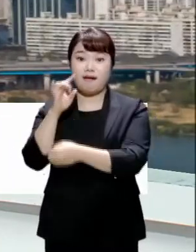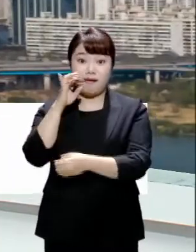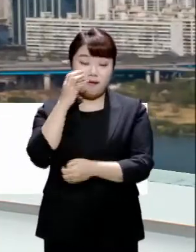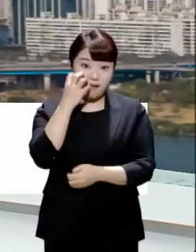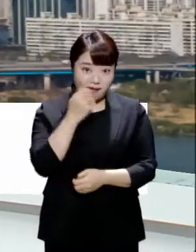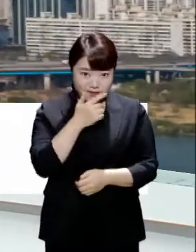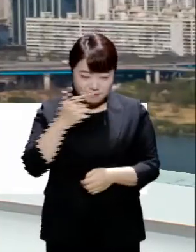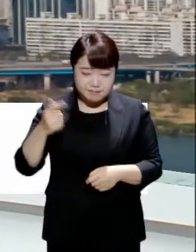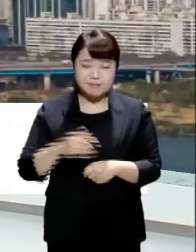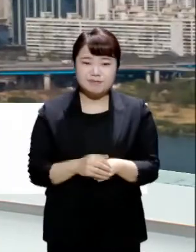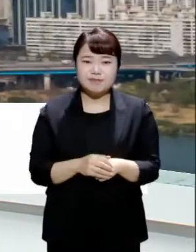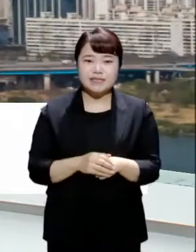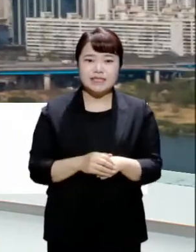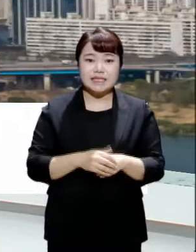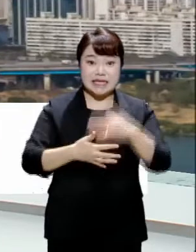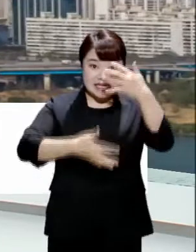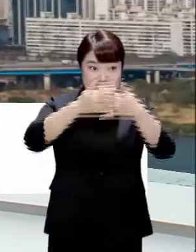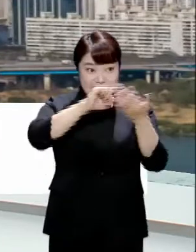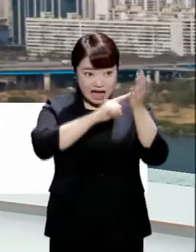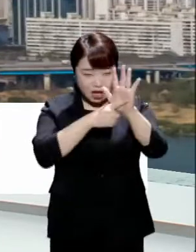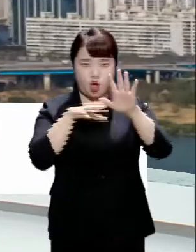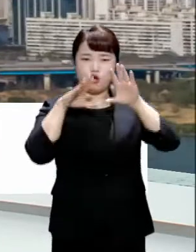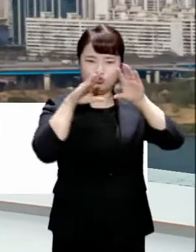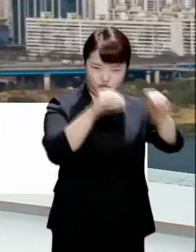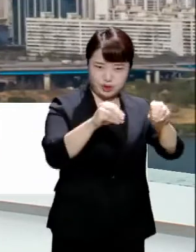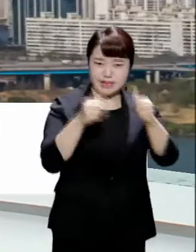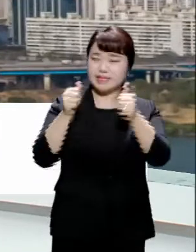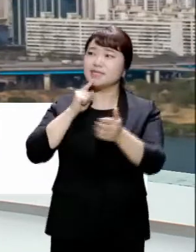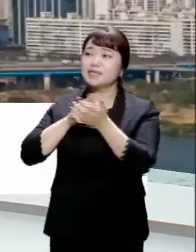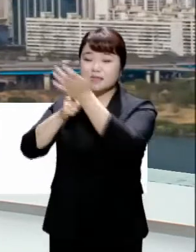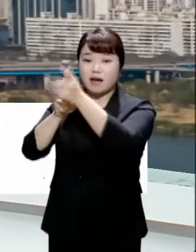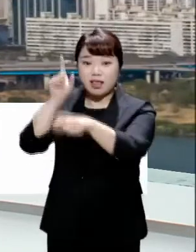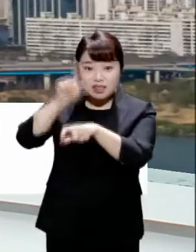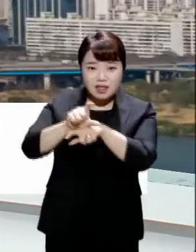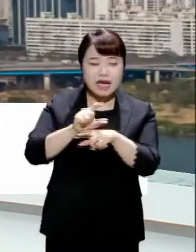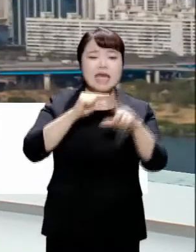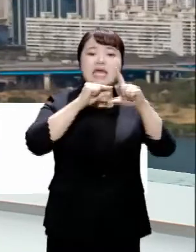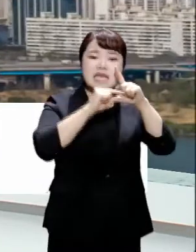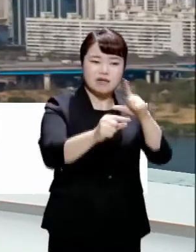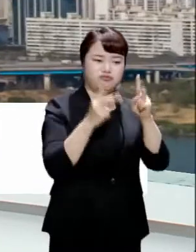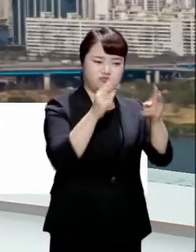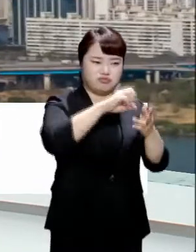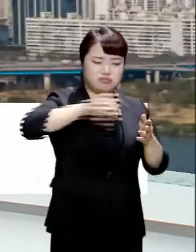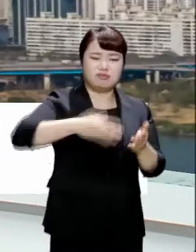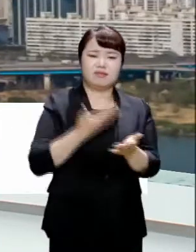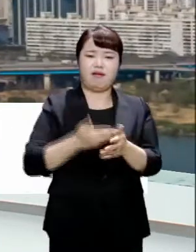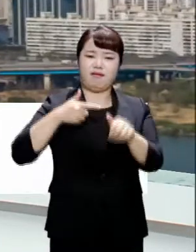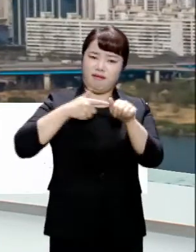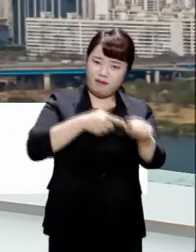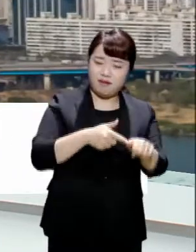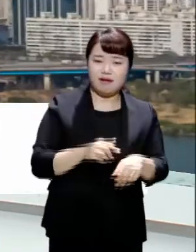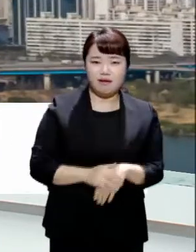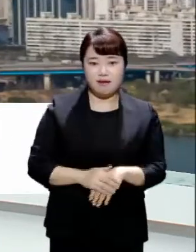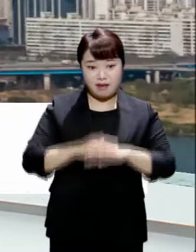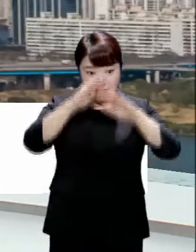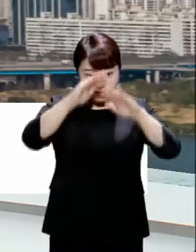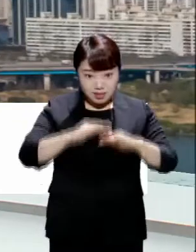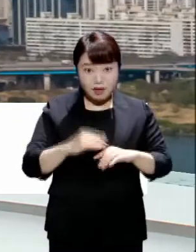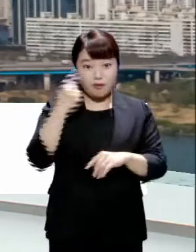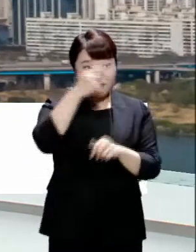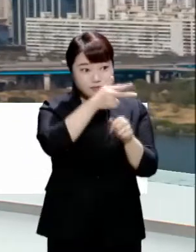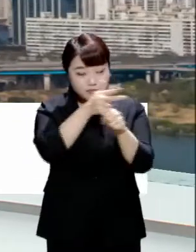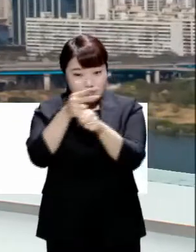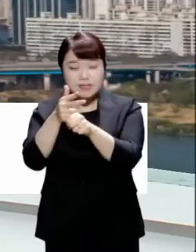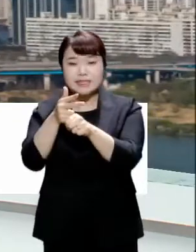앞서 보신 대로 상영 중지 가처분 신청에 이어 영화 일부를 드러내라 이런 요구가 이어졌는데 이 영화의 출연진